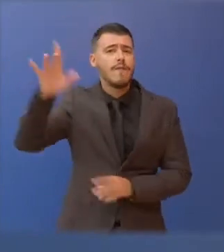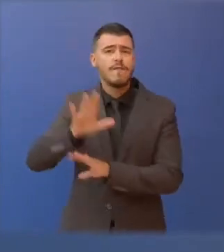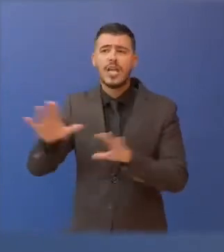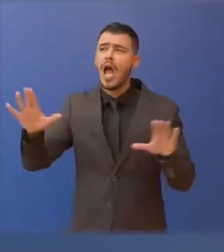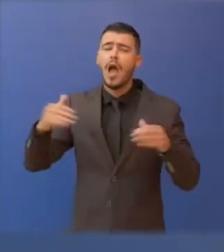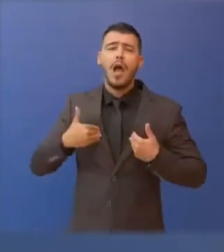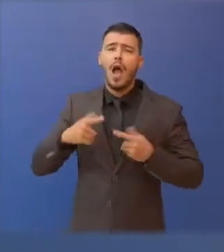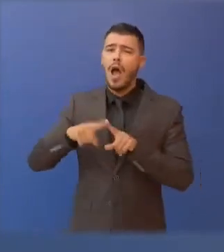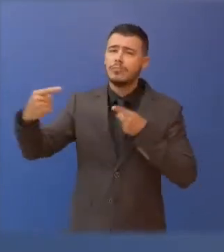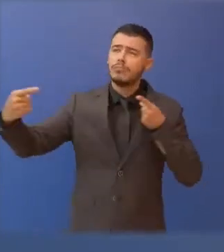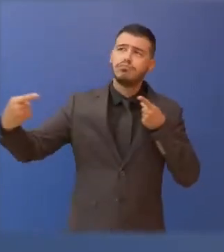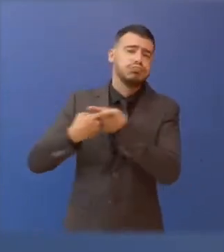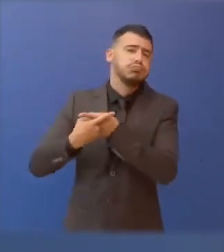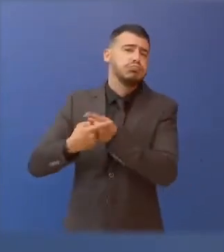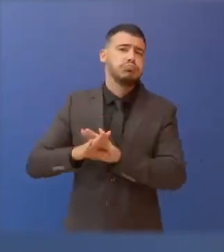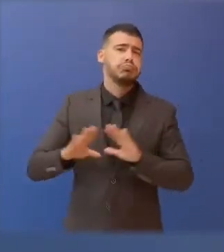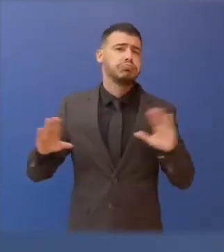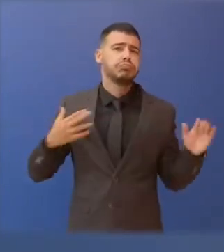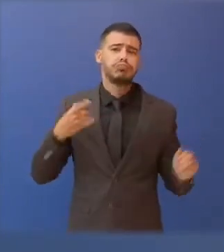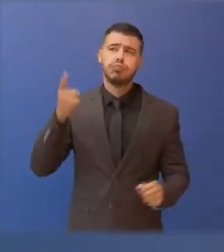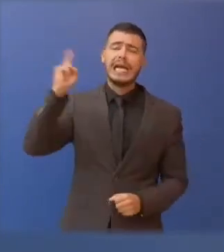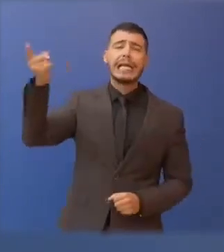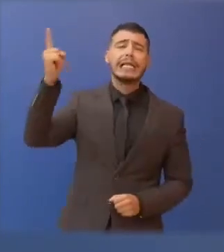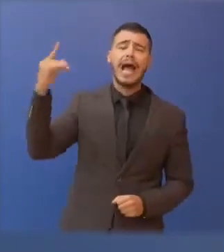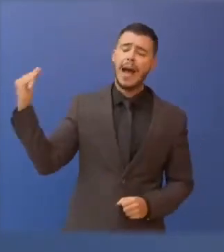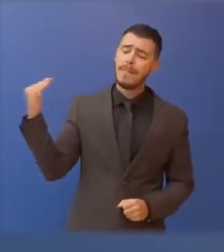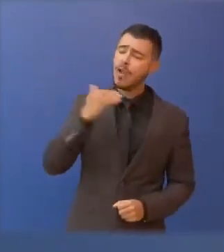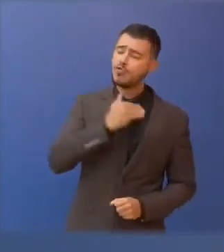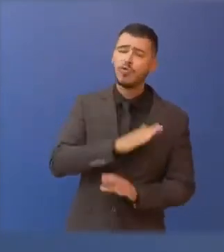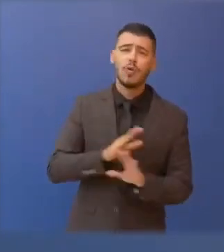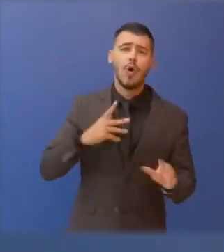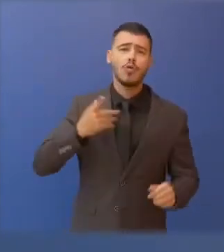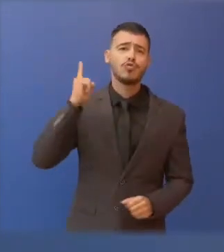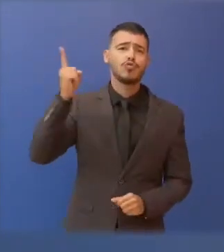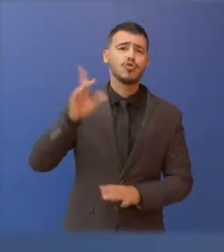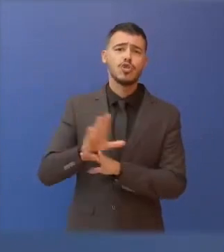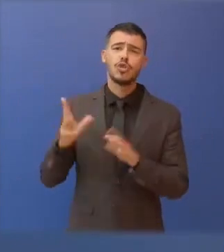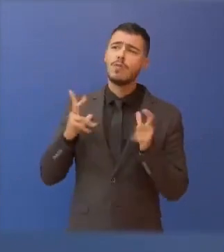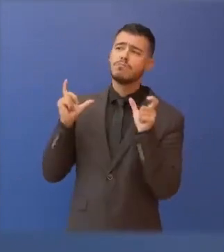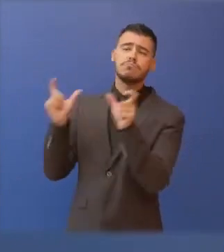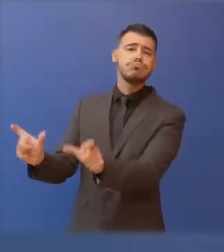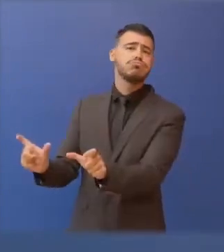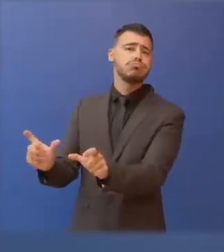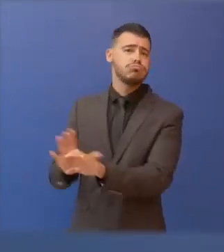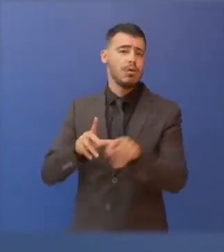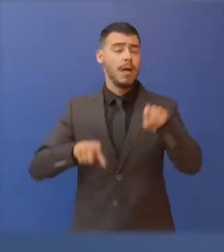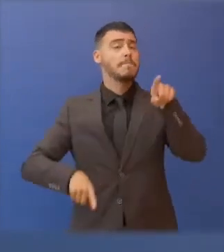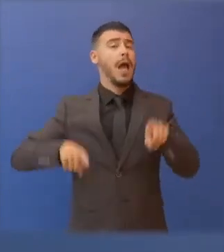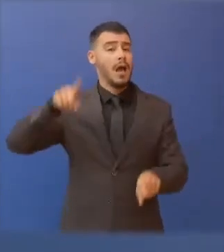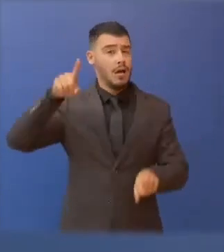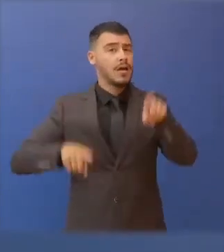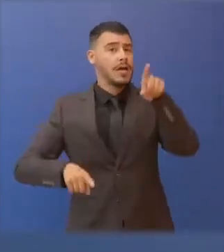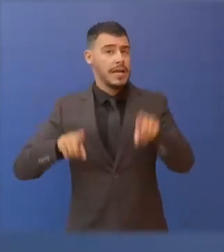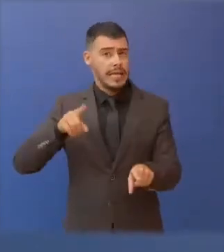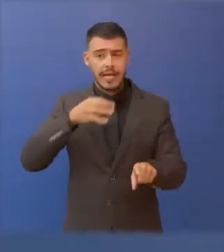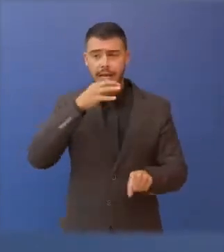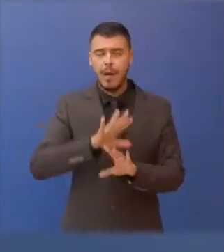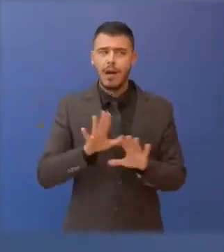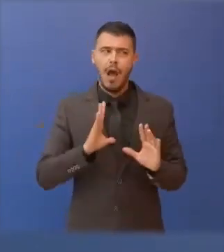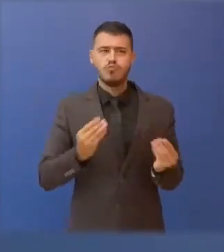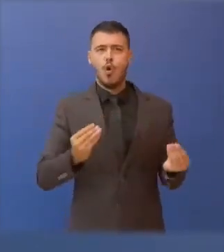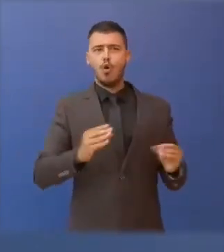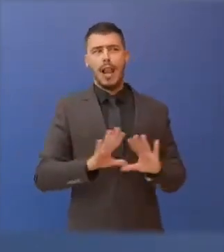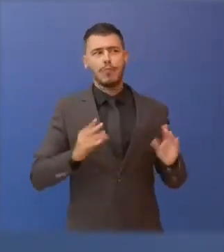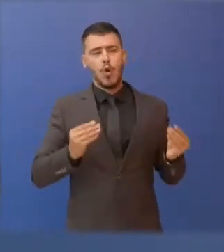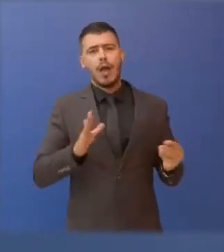Πούτιν. Δέχτηκε κριτική σε αυτό από την αρχή, μάλιστα ορισμένοι θέλαν να καλλιεργήσουν τη λογική των ίσων αποστάσεων για ένα χρονικό